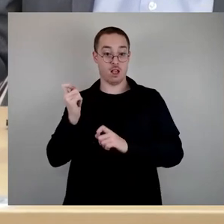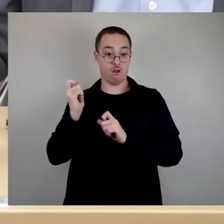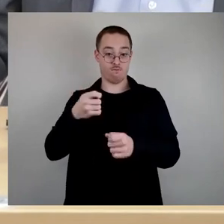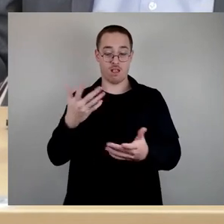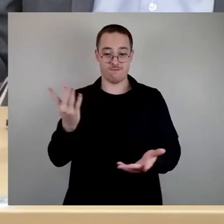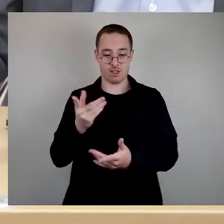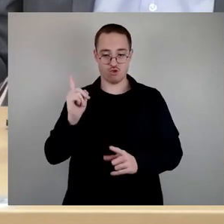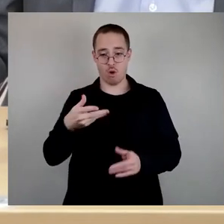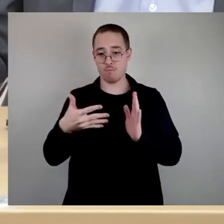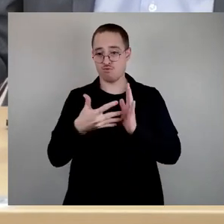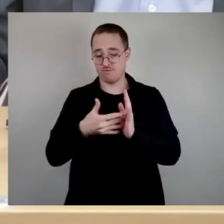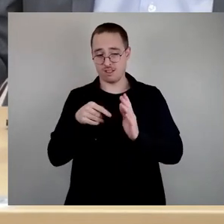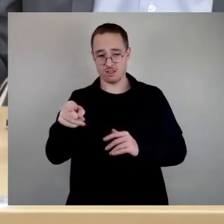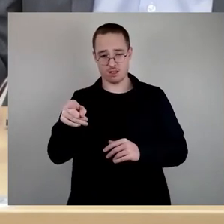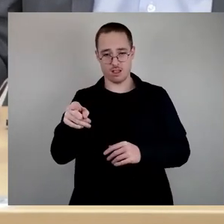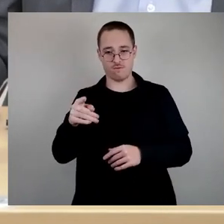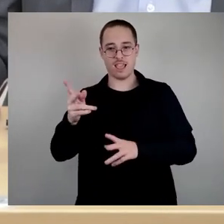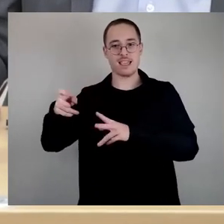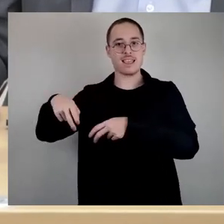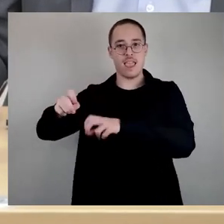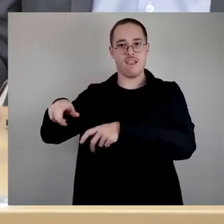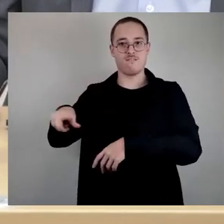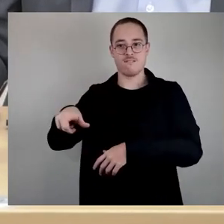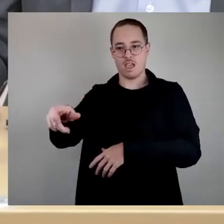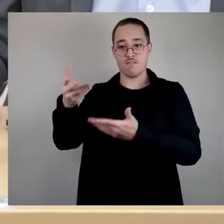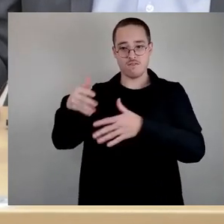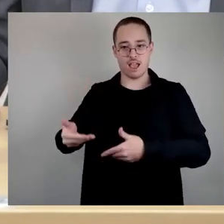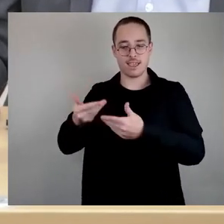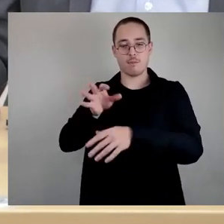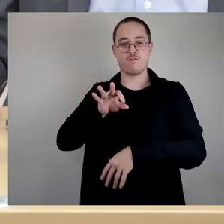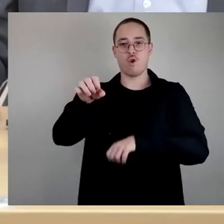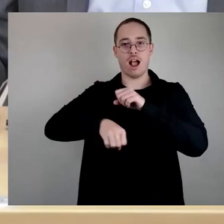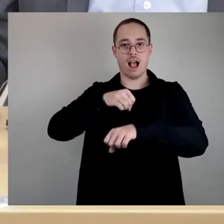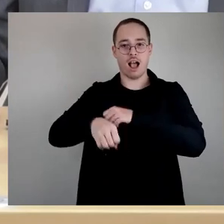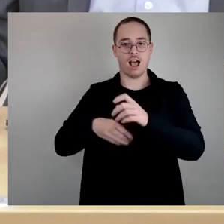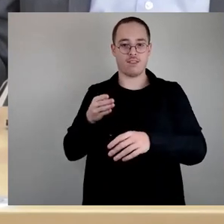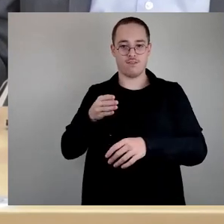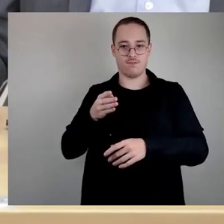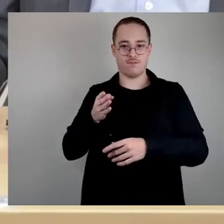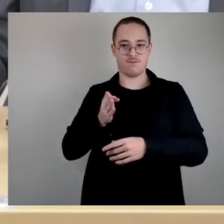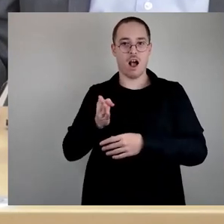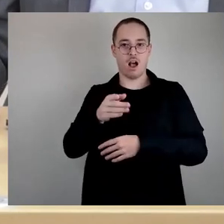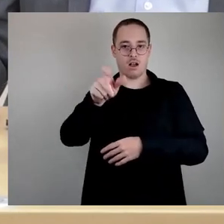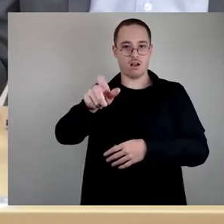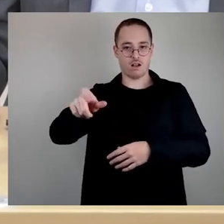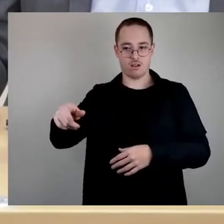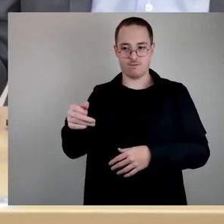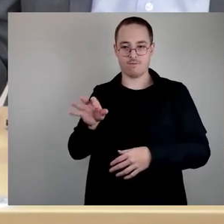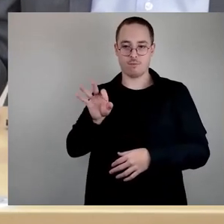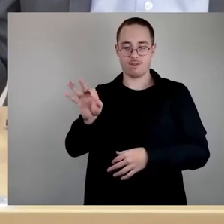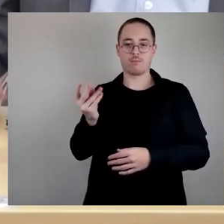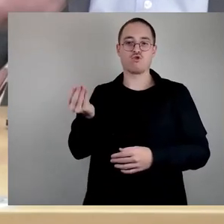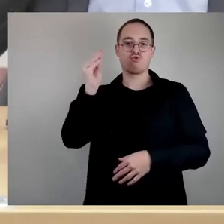eine Freigabe des Gehweges auf der Lockwitz-Talstraße für Radfahrer mit dem Zusatzzeichen fahrradfrei möglich wäre. Wer dieser